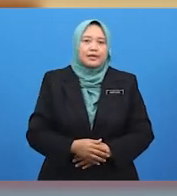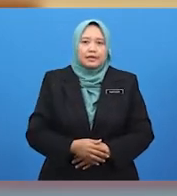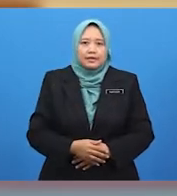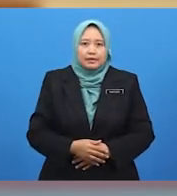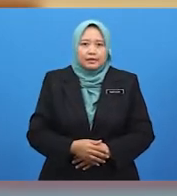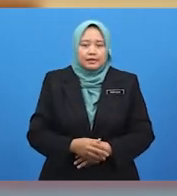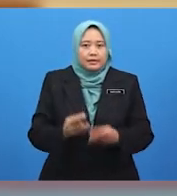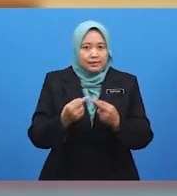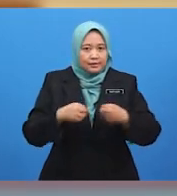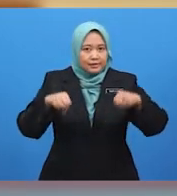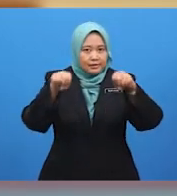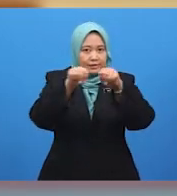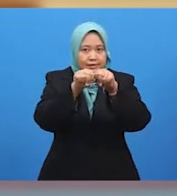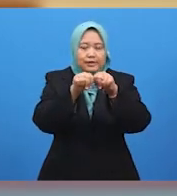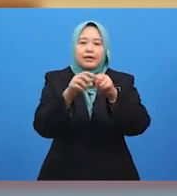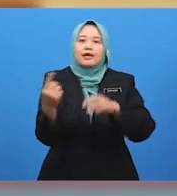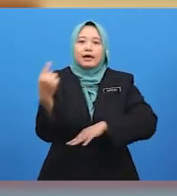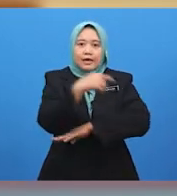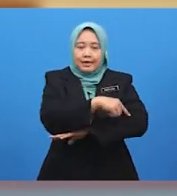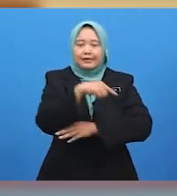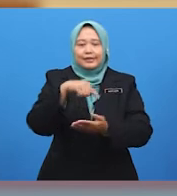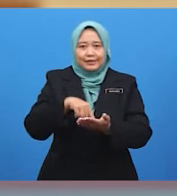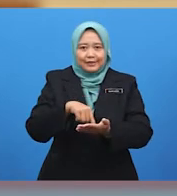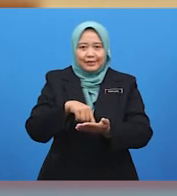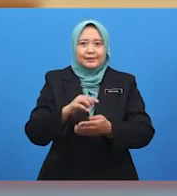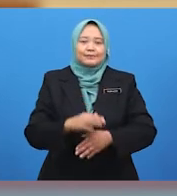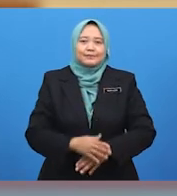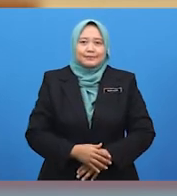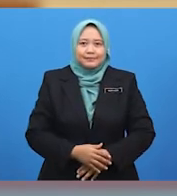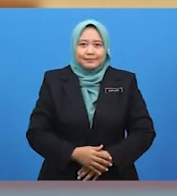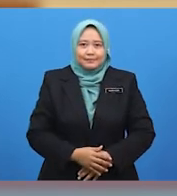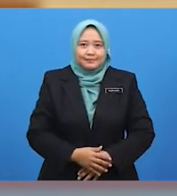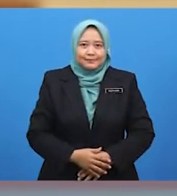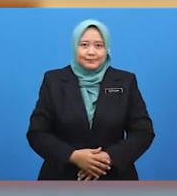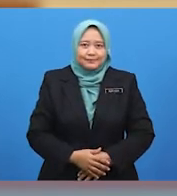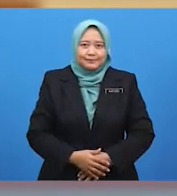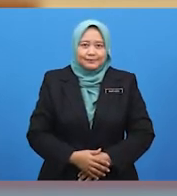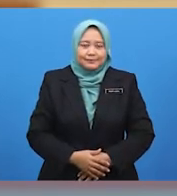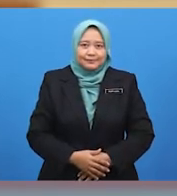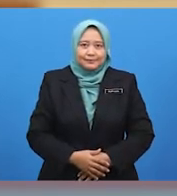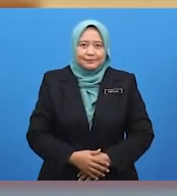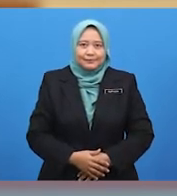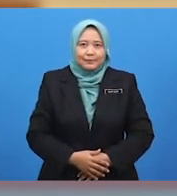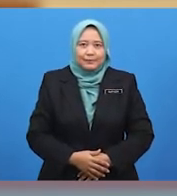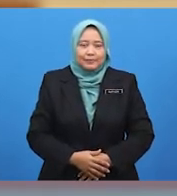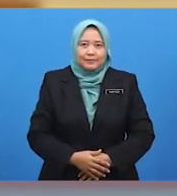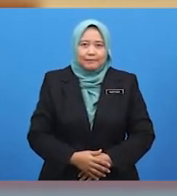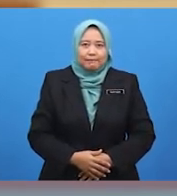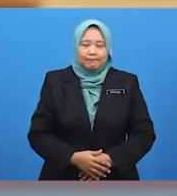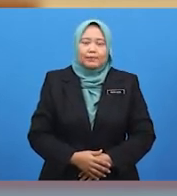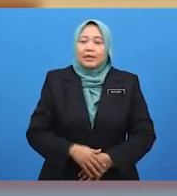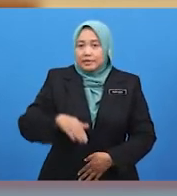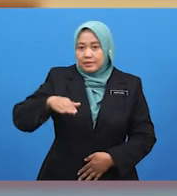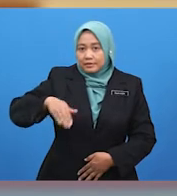Kumki dah bersedia? Sudah, Cikgu. Bagus. Murid-murid, sebelum